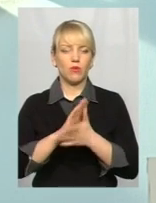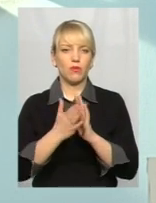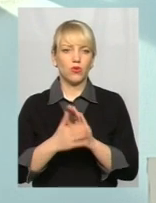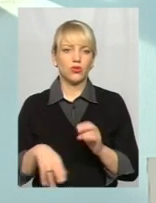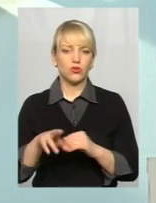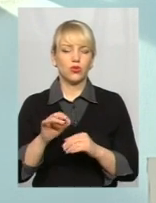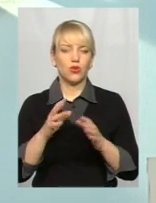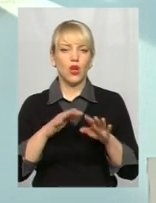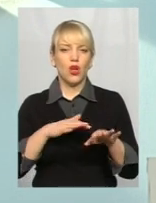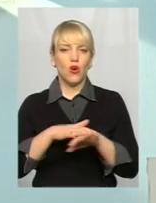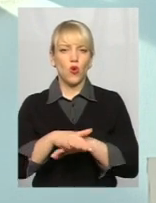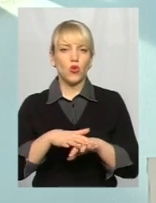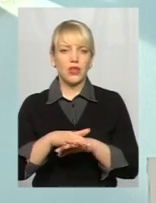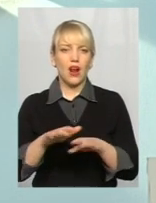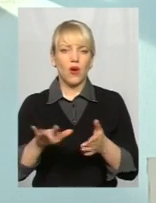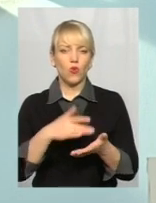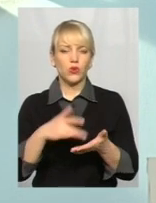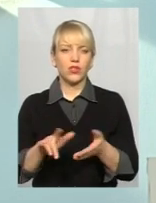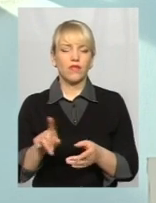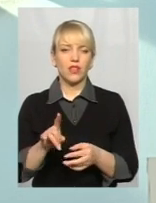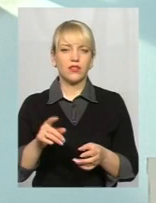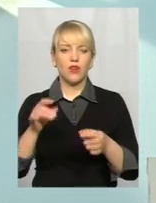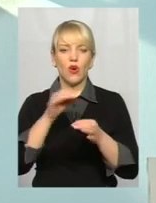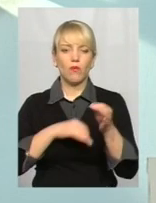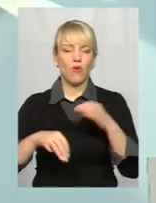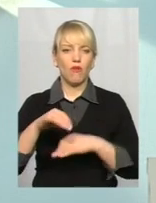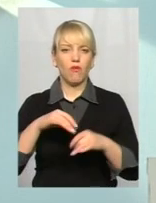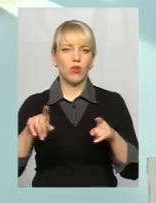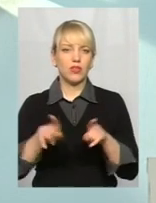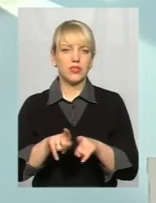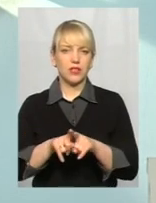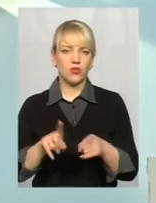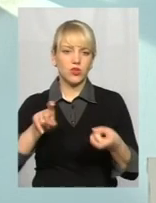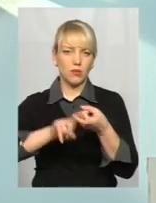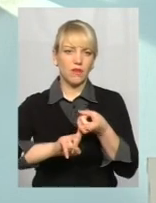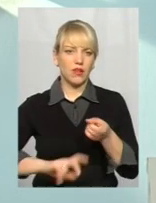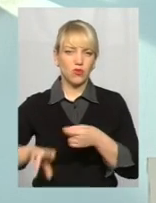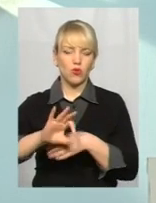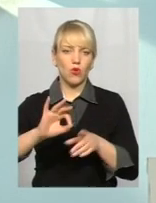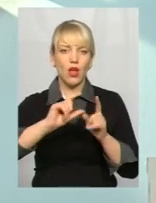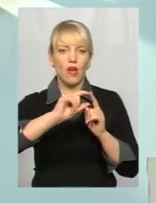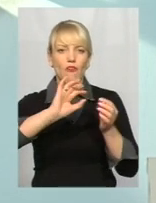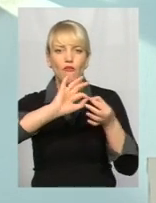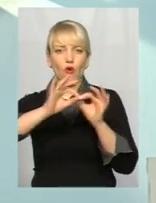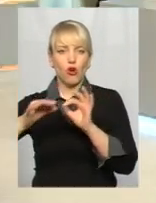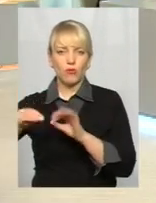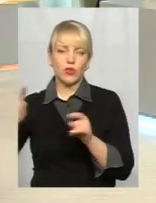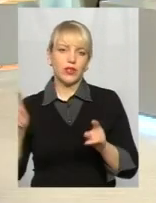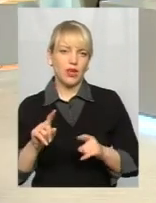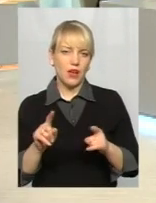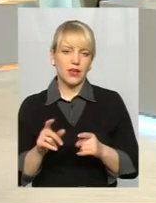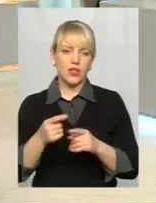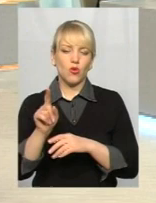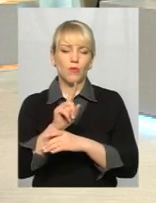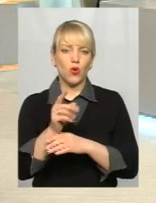розрахунків, які в той час обговорювалися. І так само він потім прив'язувався до формули, яка прив'язана теж до нормативно